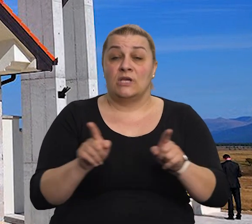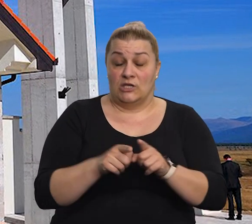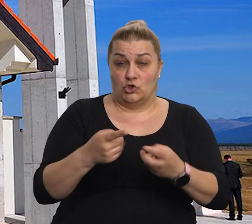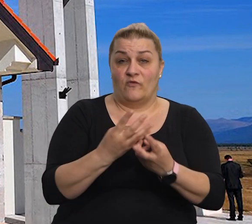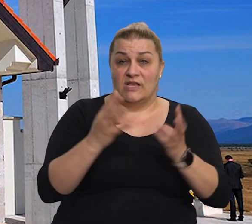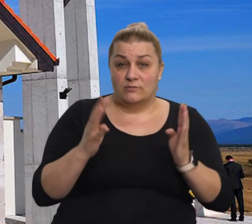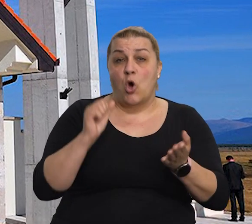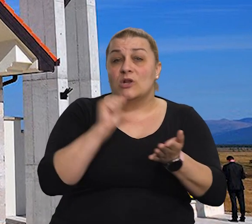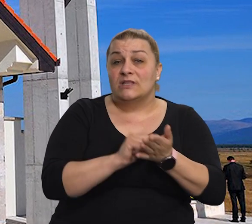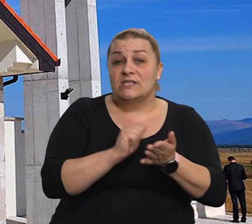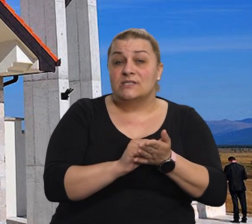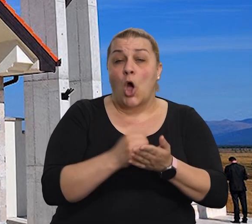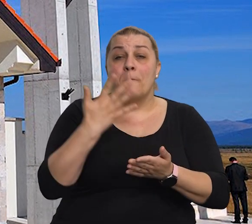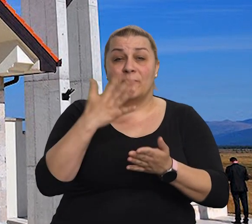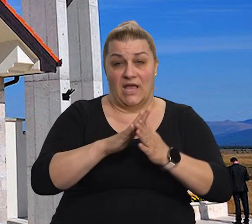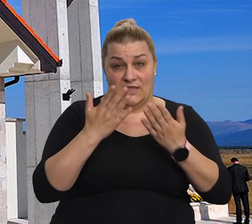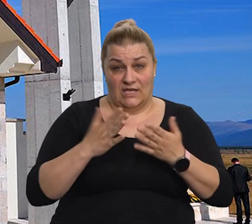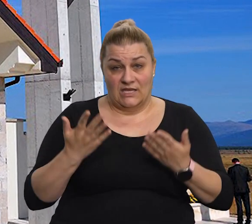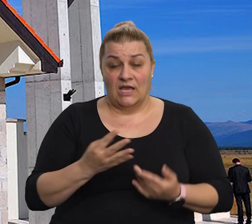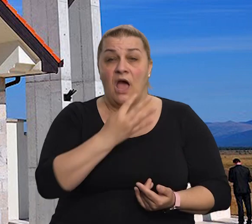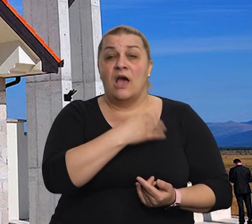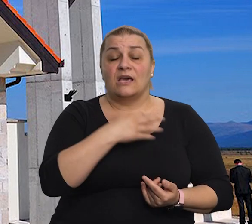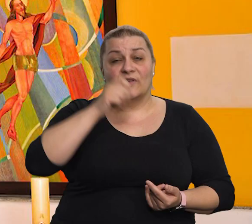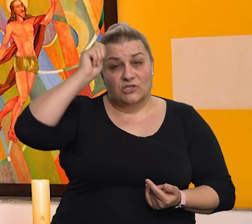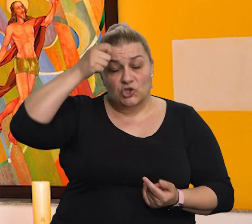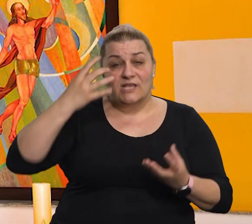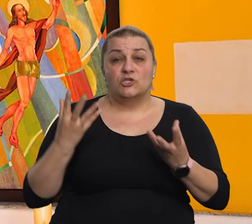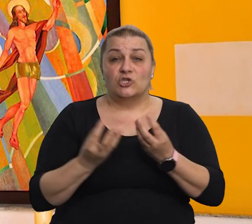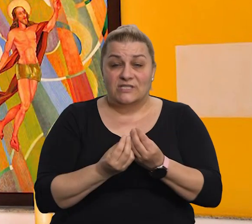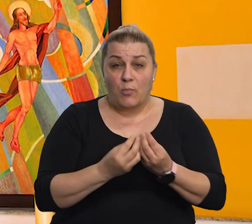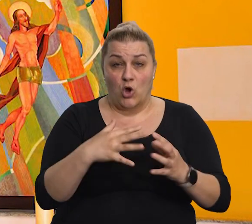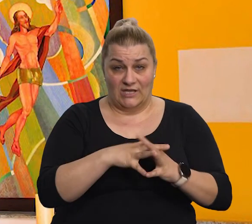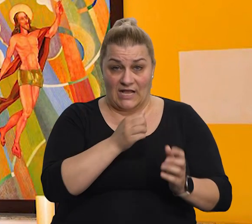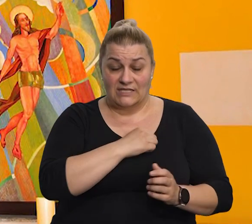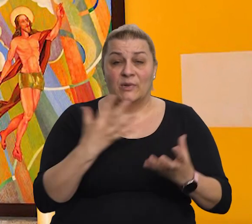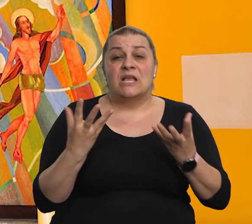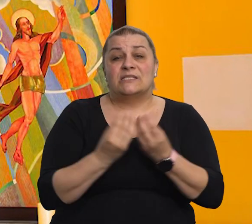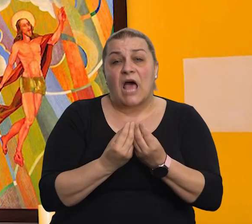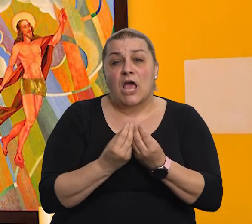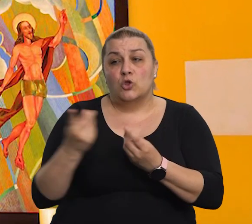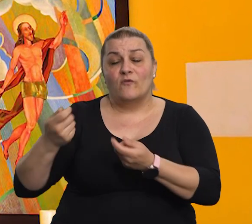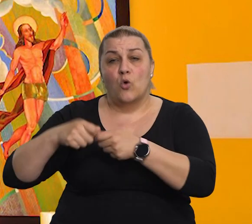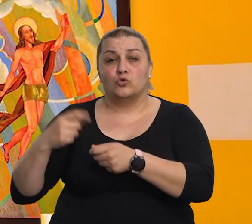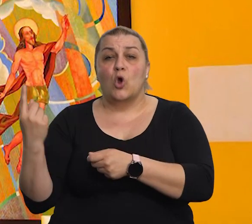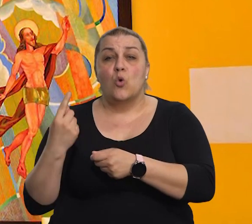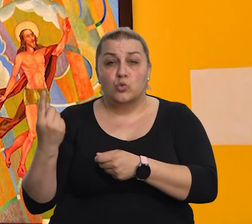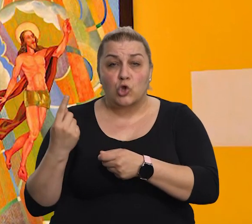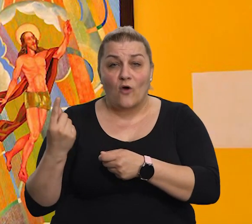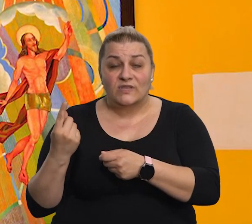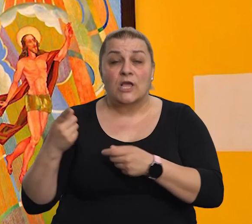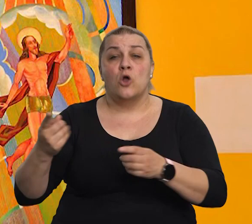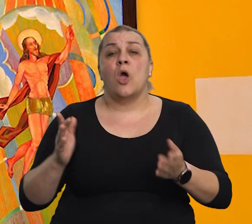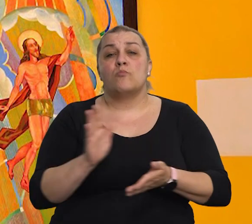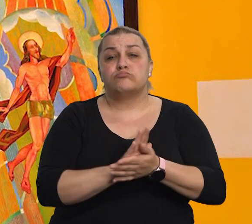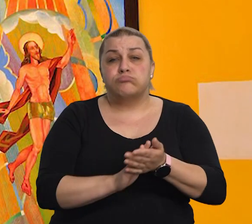vlastitoj naklade tiskao pet naslova. Hrvatski častički zbor Grada Spita je zajedno sa udrugom Udovica pogledu i branitelja Grada Spita inicijator